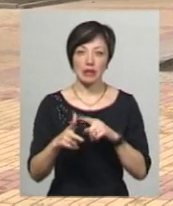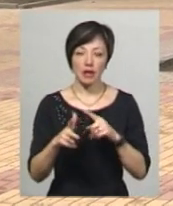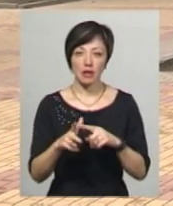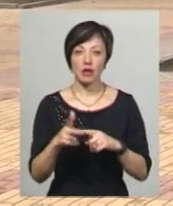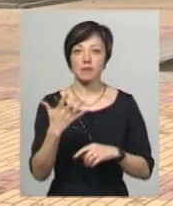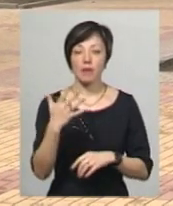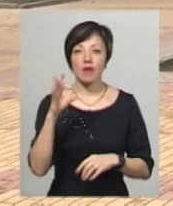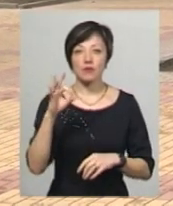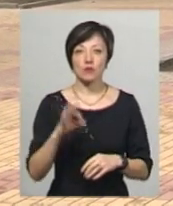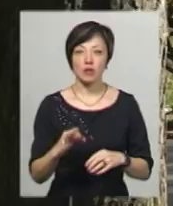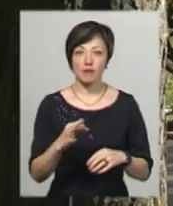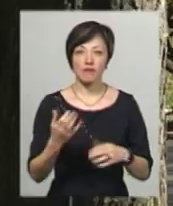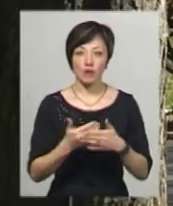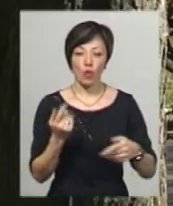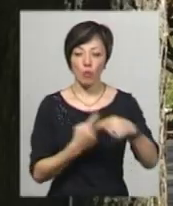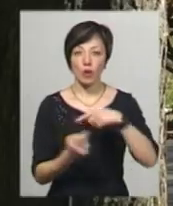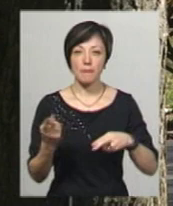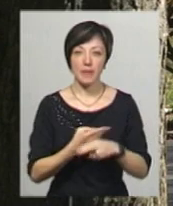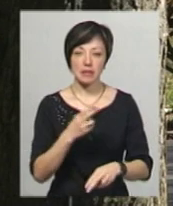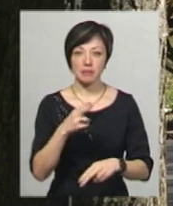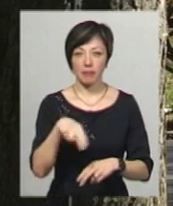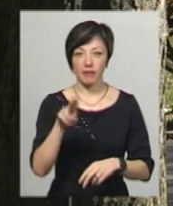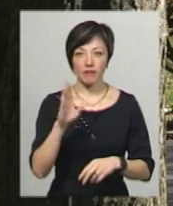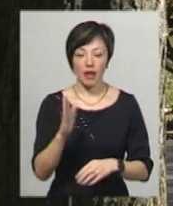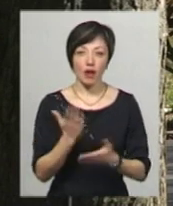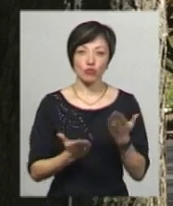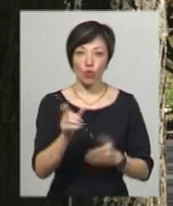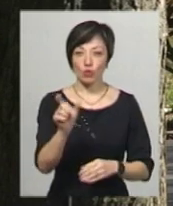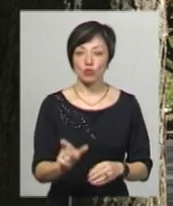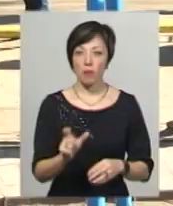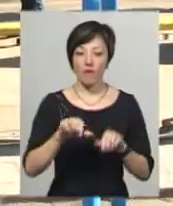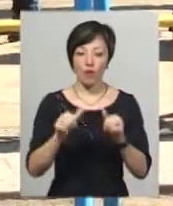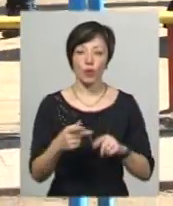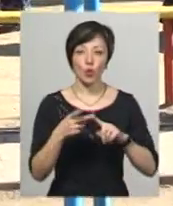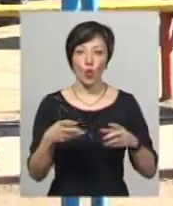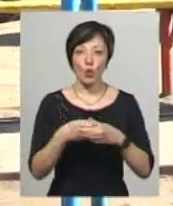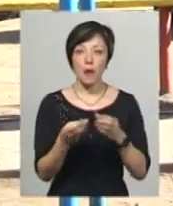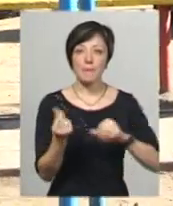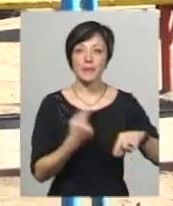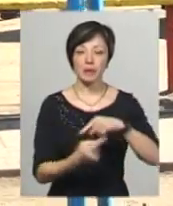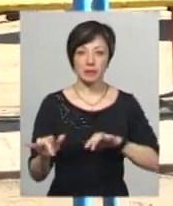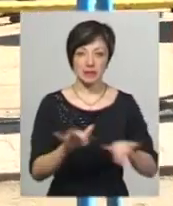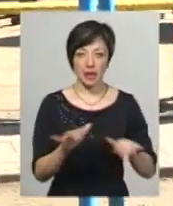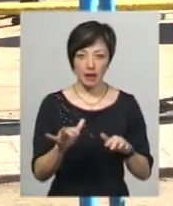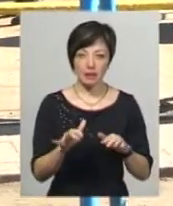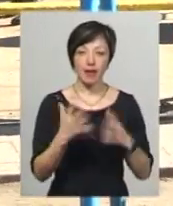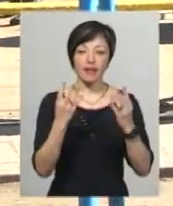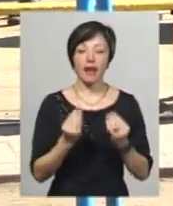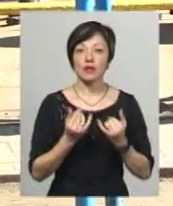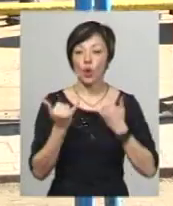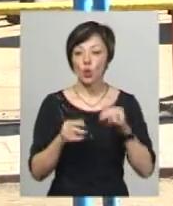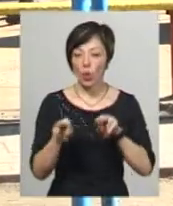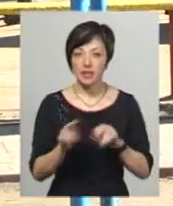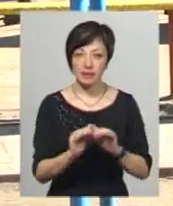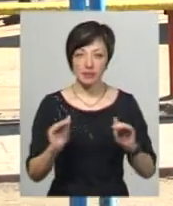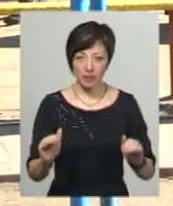відсотків від обороту без ПДВ. Якщо особа оформлена на другій групі підприємницької діяльності, а саме денний догляд за дітьми,